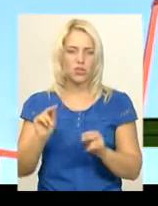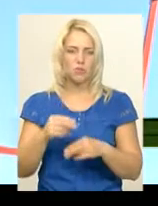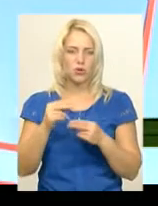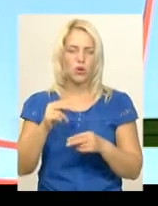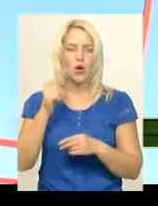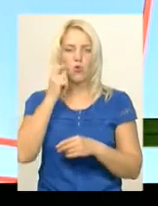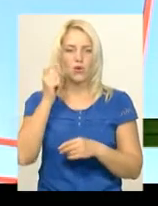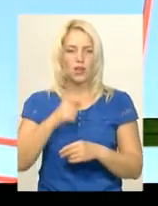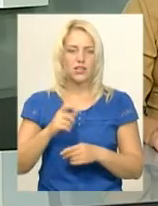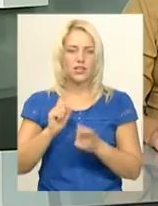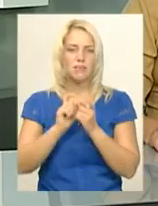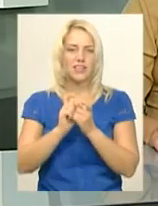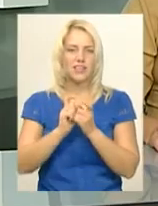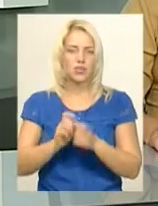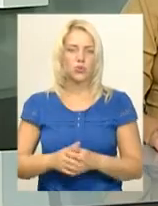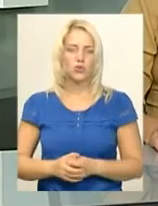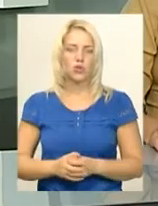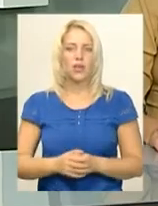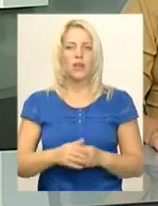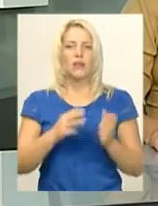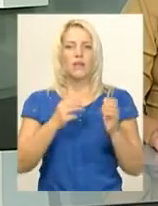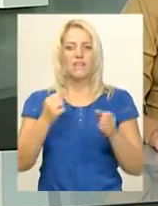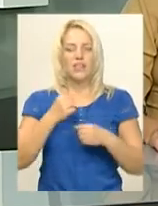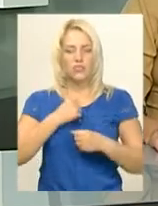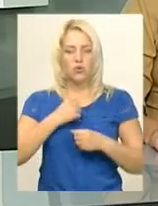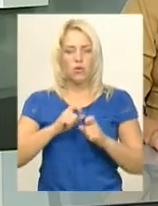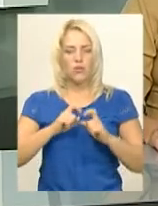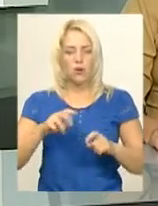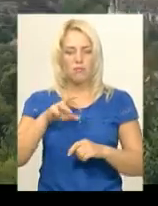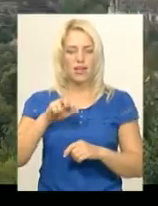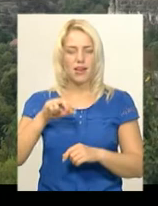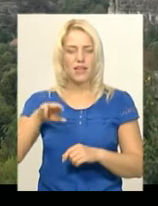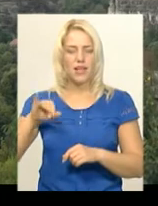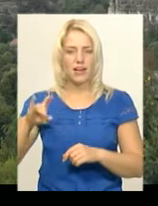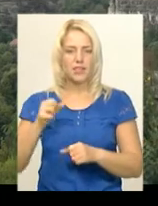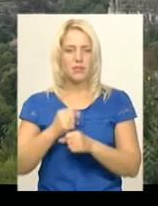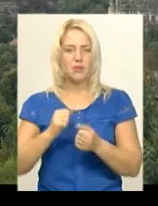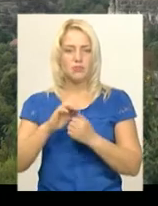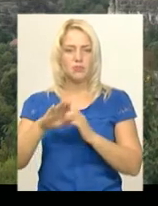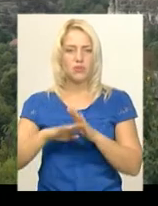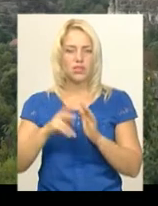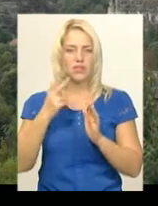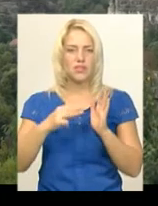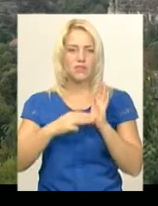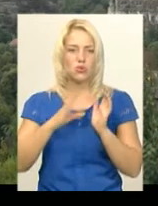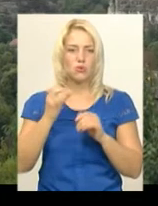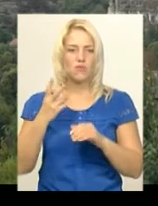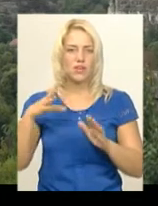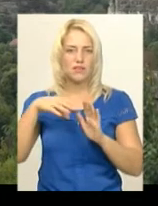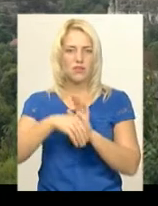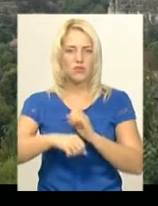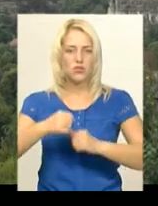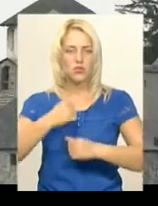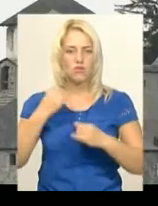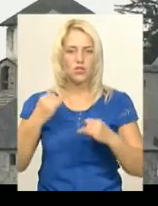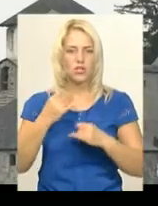панкратіону. Військова школа «Мілітарія» запрацює в Кам'янці-Подільському 28 вересня в рамках військово